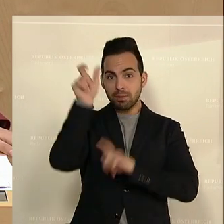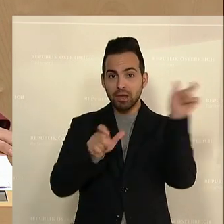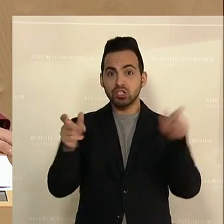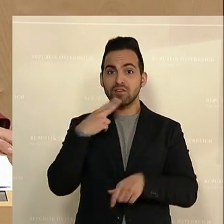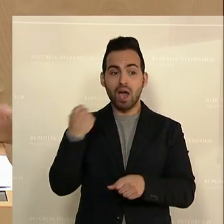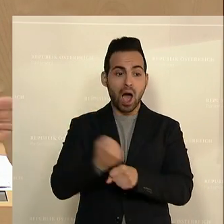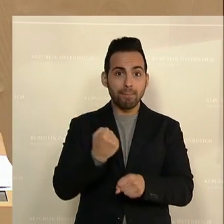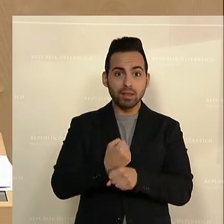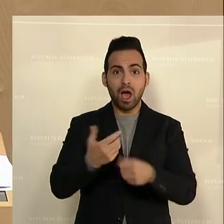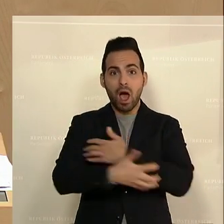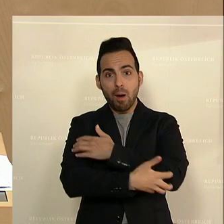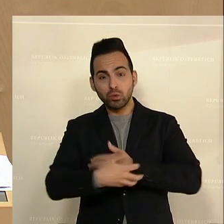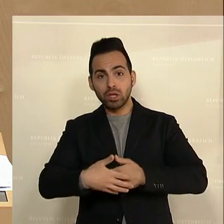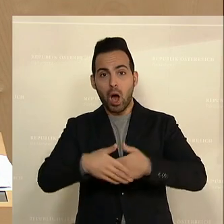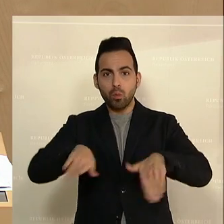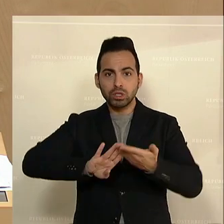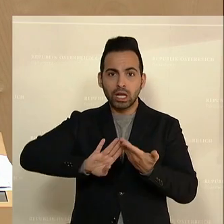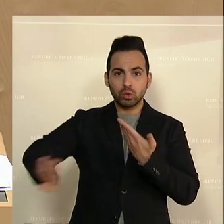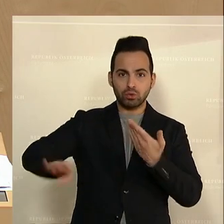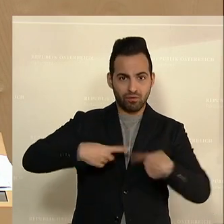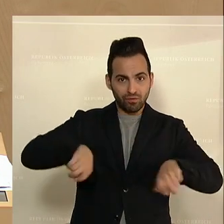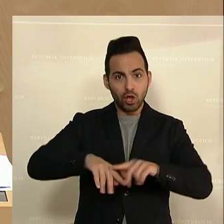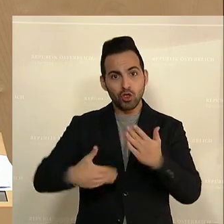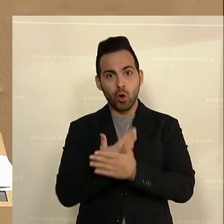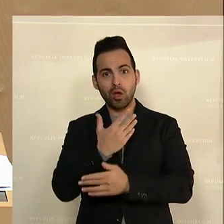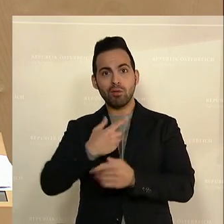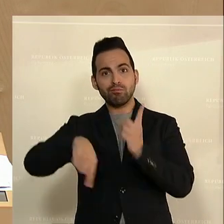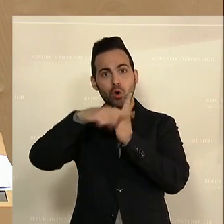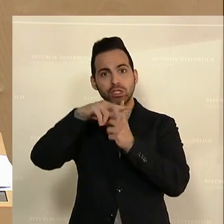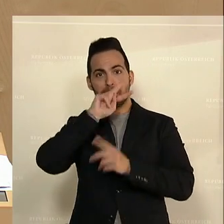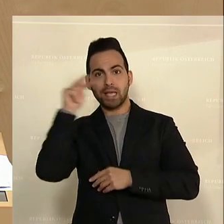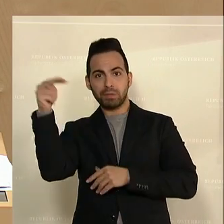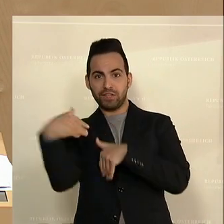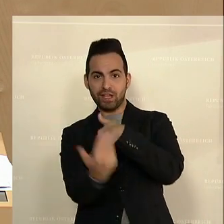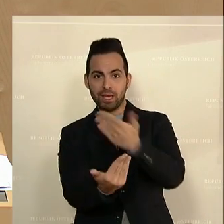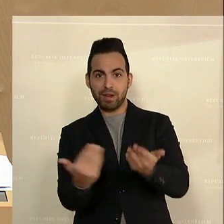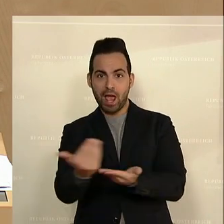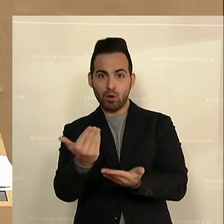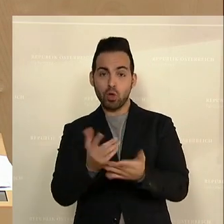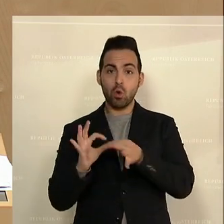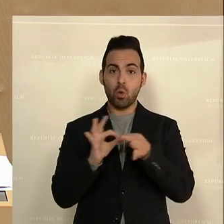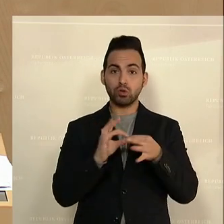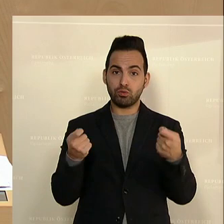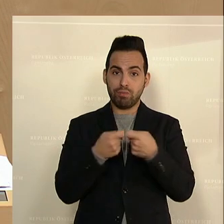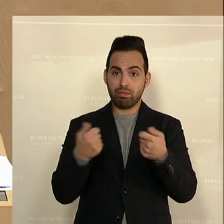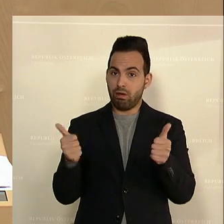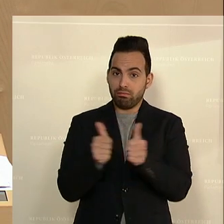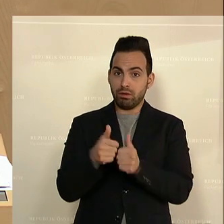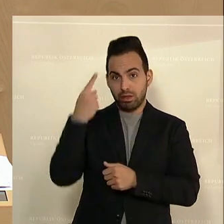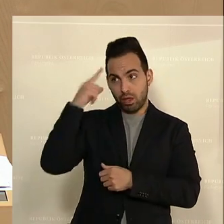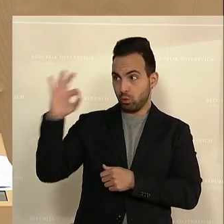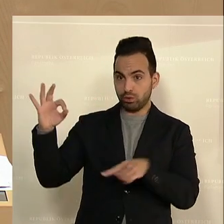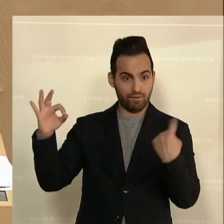ausgrenzungsgefährdet sind, hier neue Perspektiven auf ein Einkommen gegeben. Wir finden das gut. Unser Koalitionspartner der ÖVP findet das gut. Deswegen